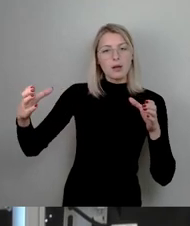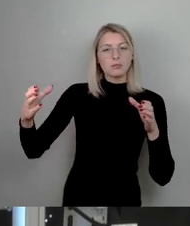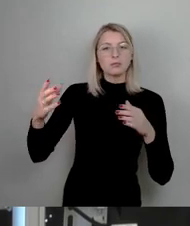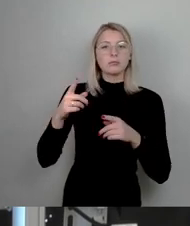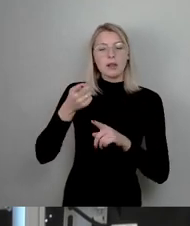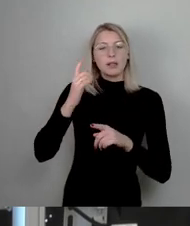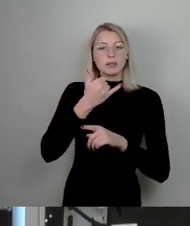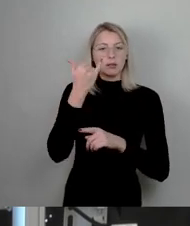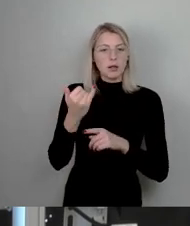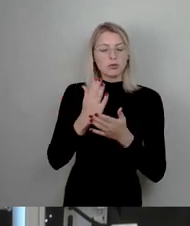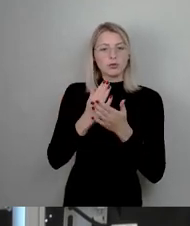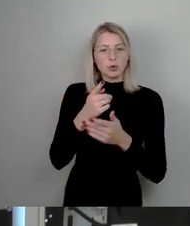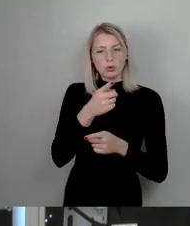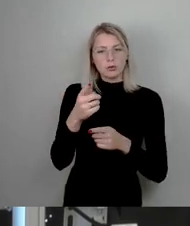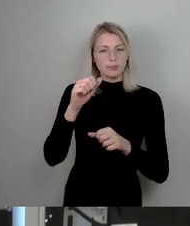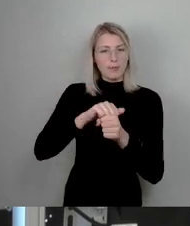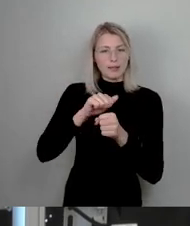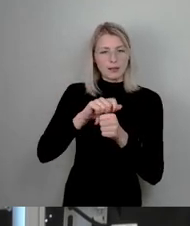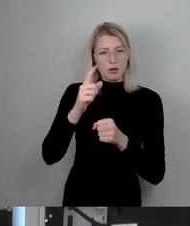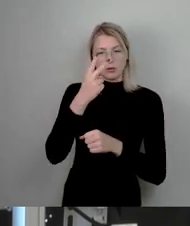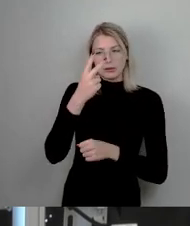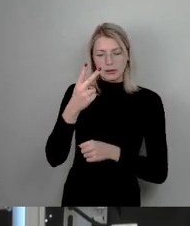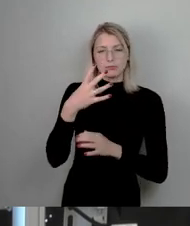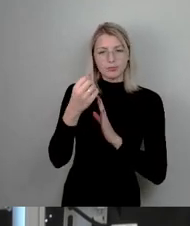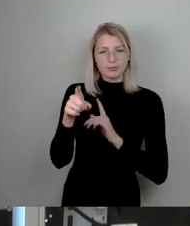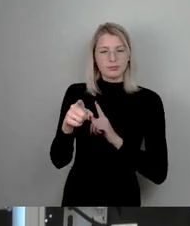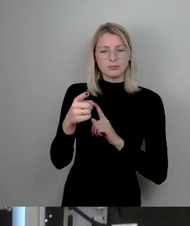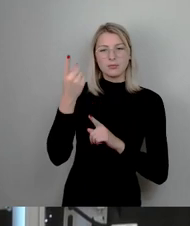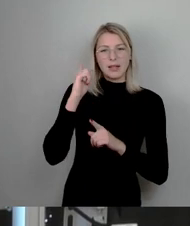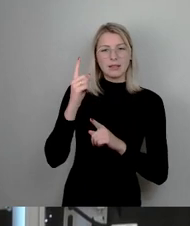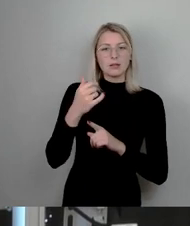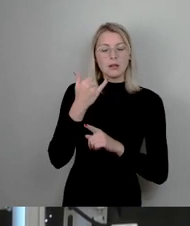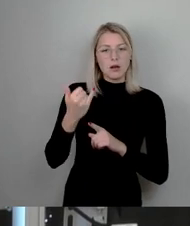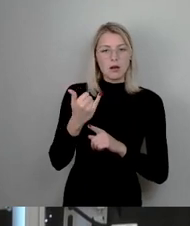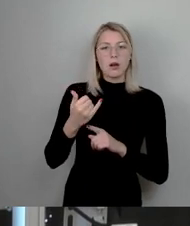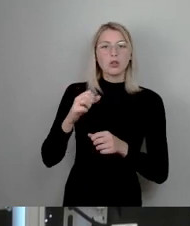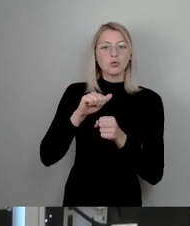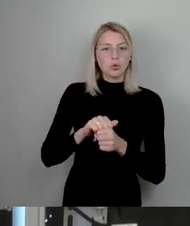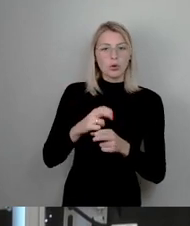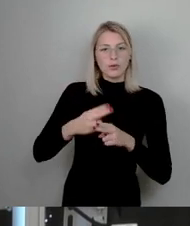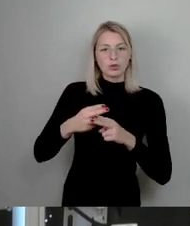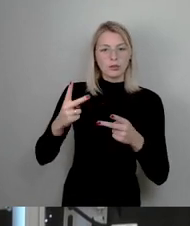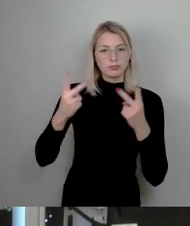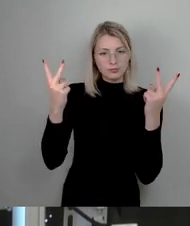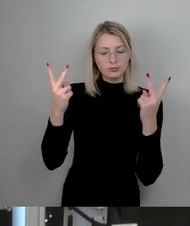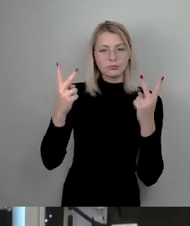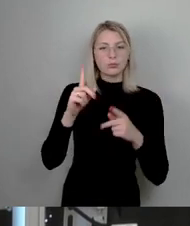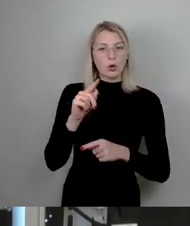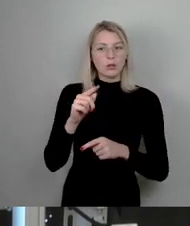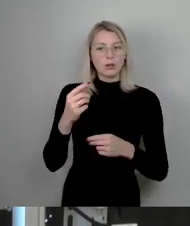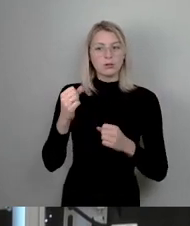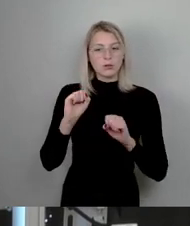haben es vielleicht aus der Presse entnommen, haben wir eine Druckwerkstatt eröffnet. Diese hilft nicht nur Geduld zu lernen